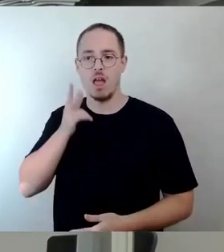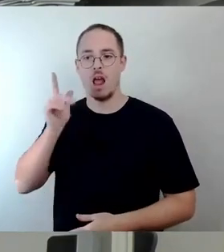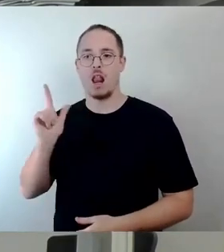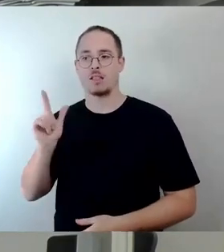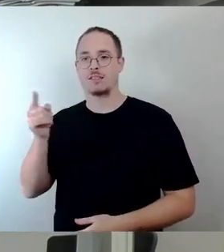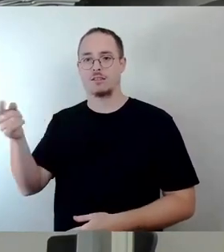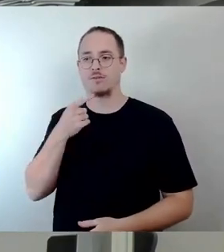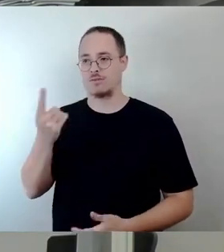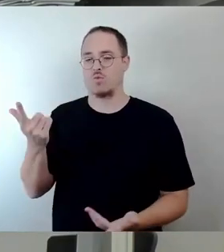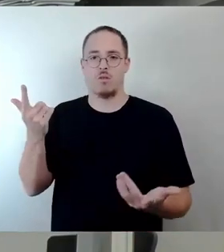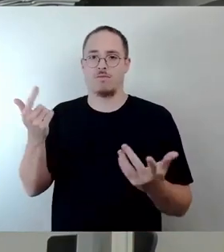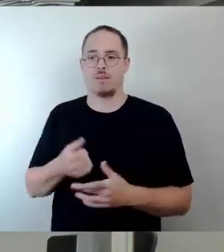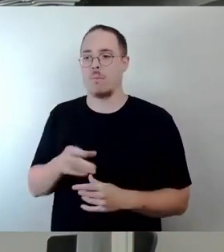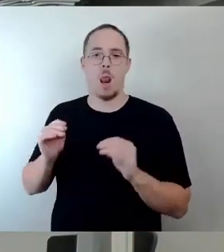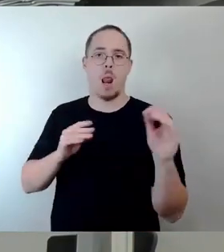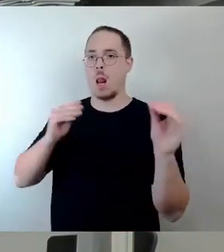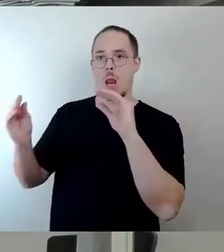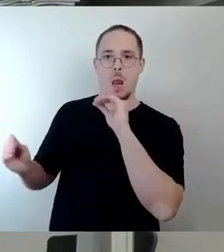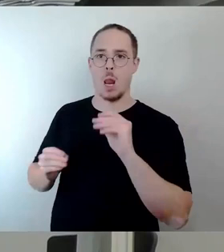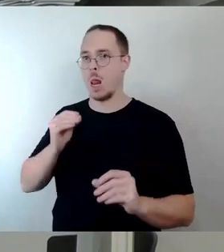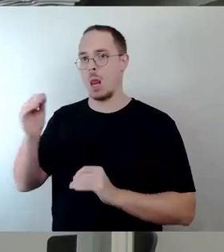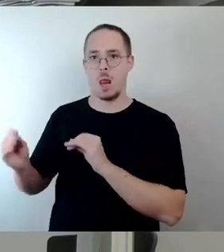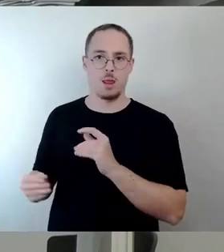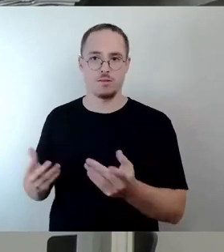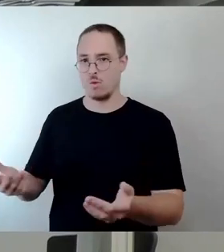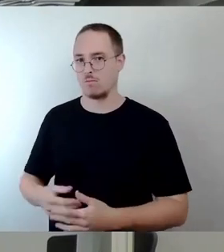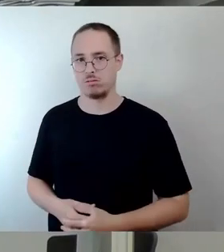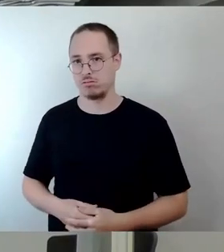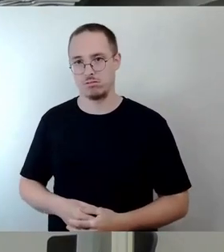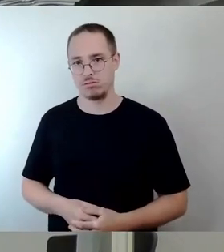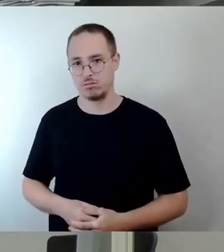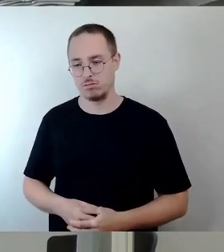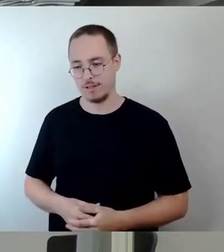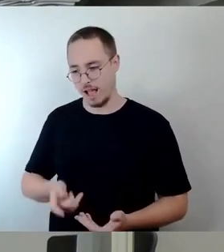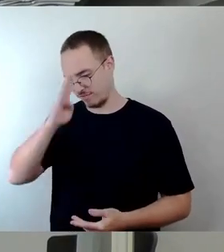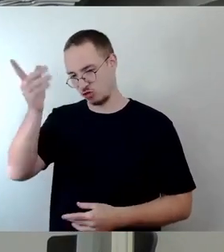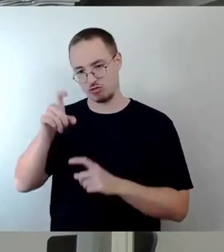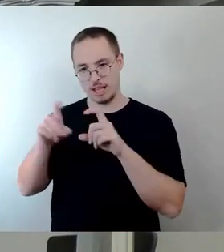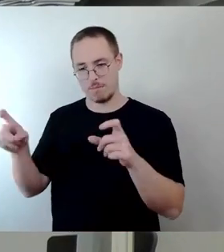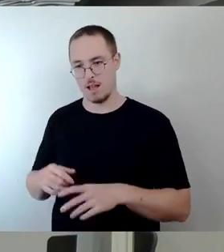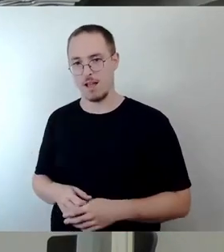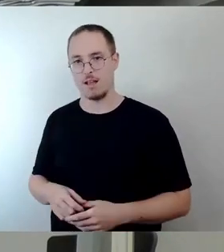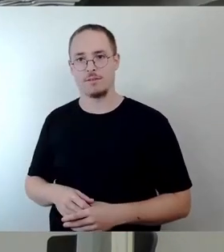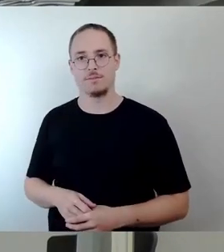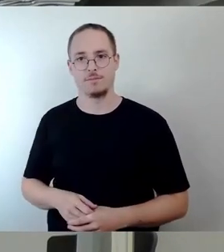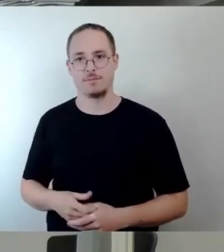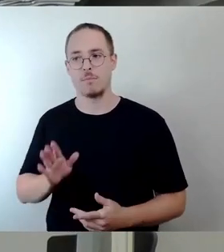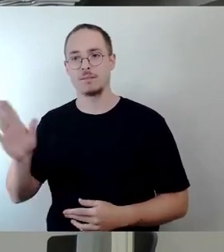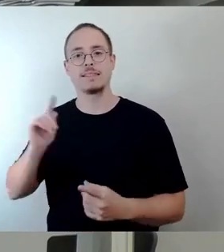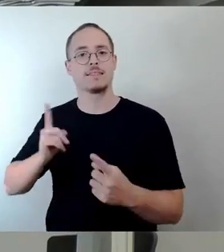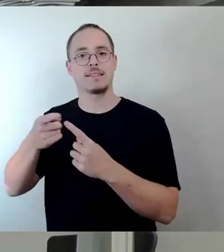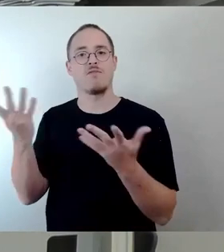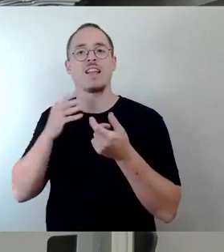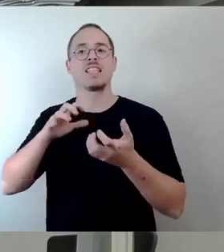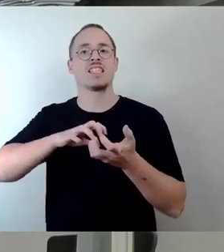75 Jahre Grundgesetz? Das ist Ihr Thema dabei. Ich finde das nicht gut. Ich finde das destruktiv. Dieses Projekt, glaube ich, ist eine